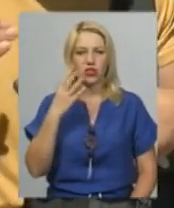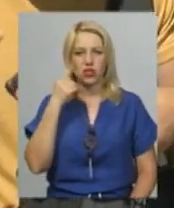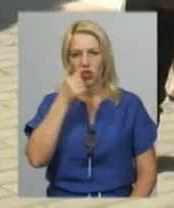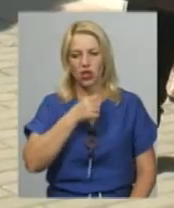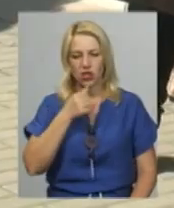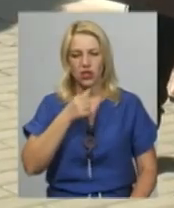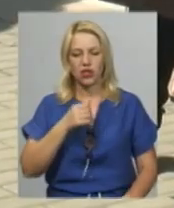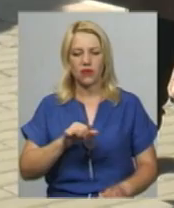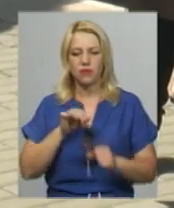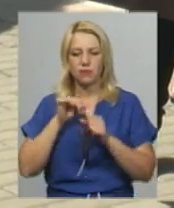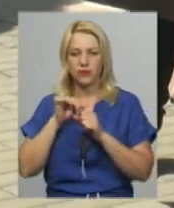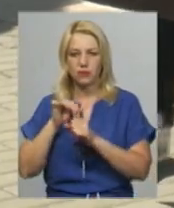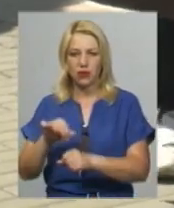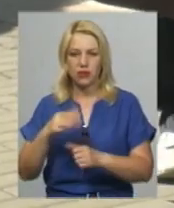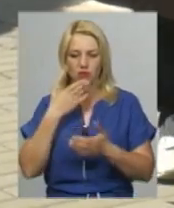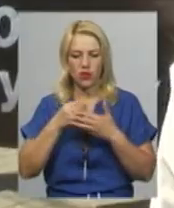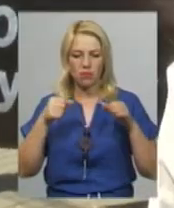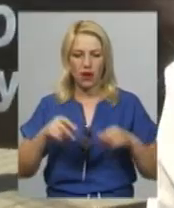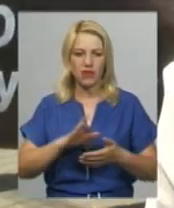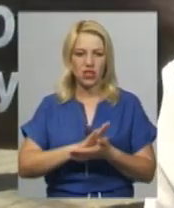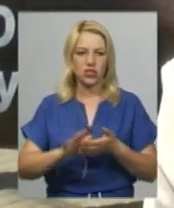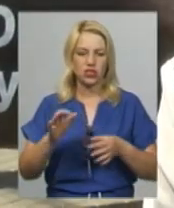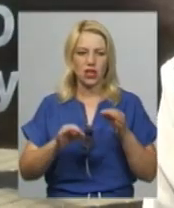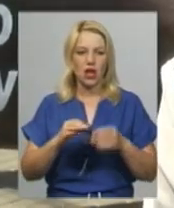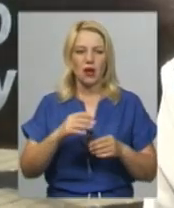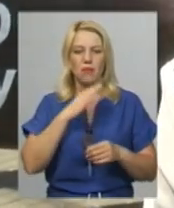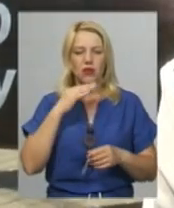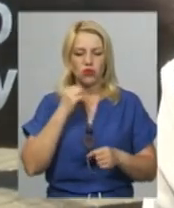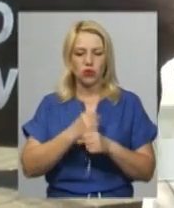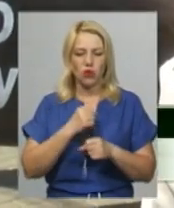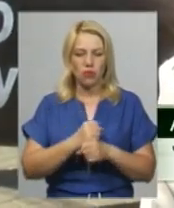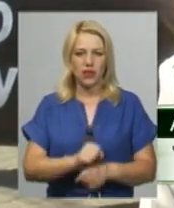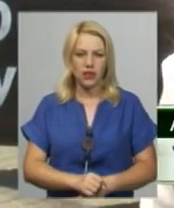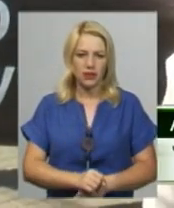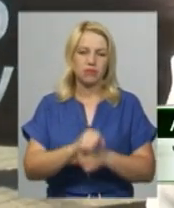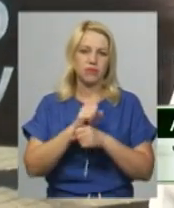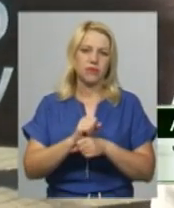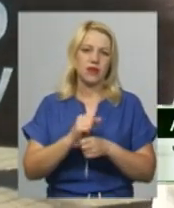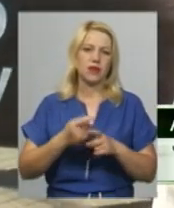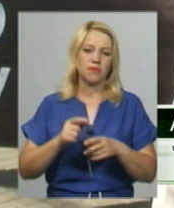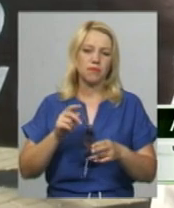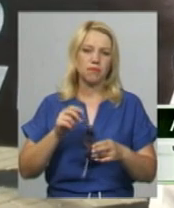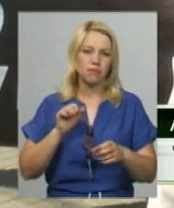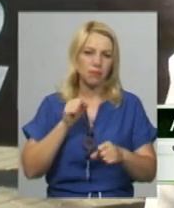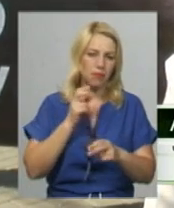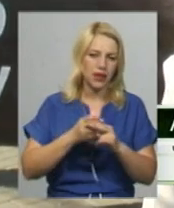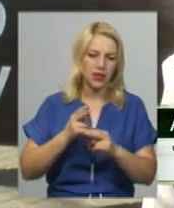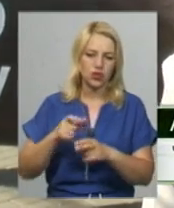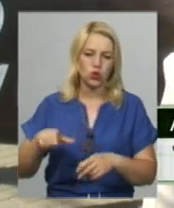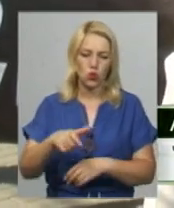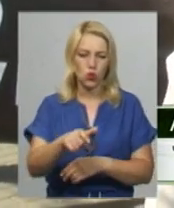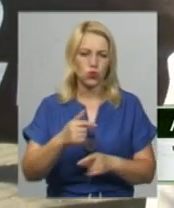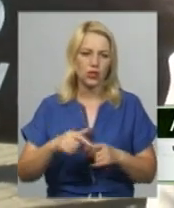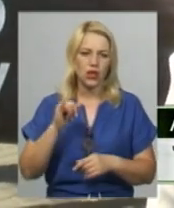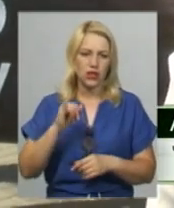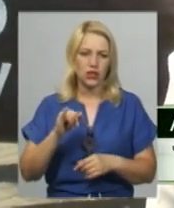своє право на чисто довкілля. Неодноразово робили перекриття дороги, робили мітинги, пікети, робили акції під